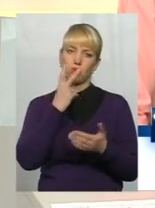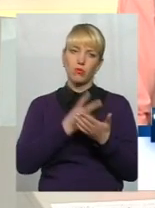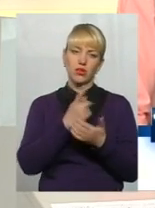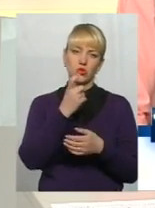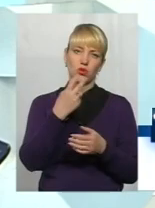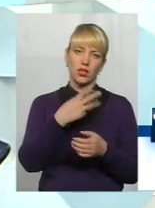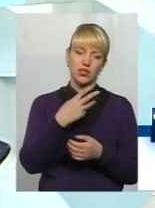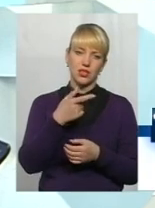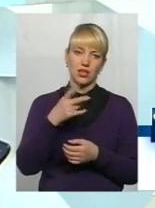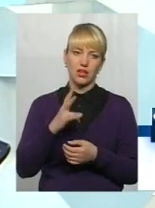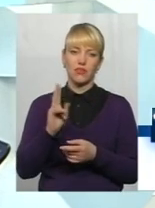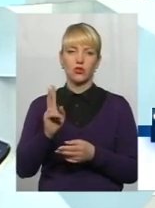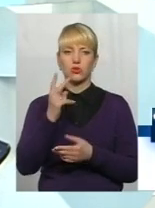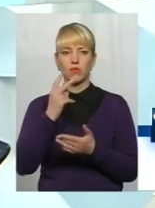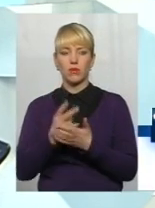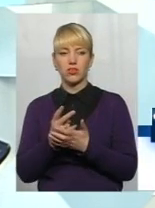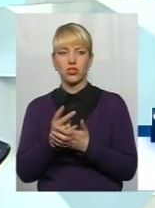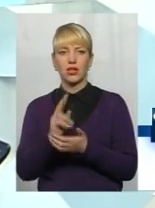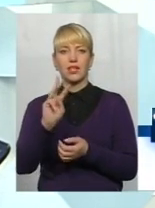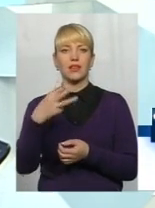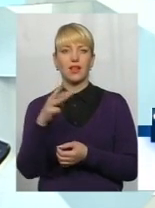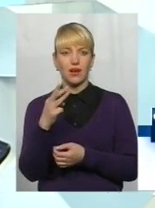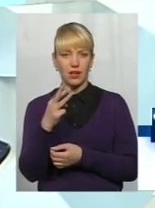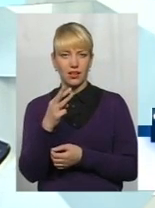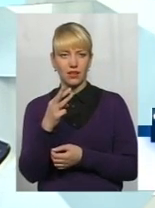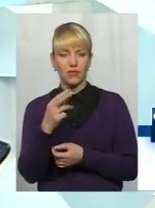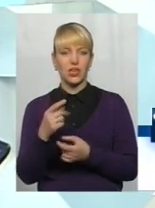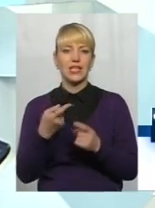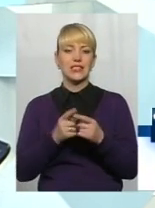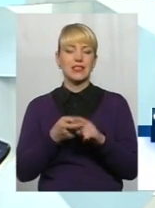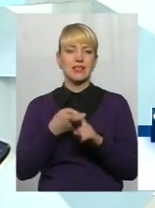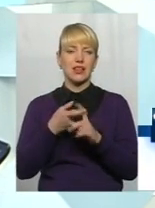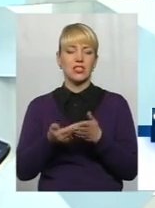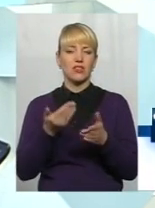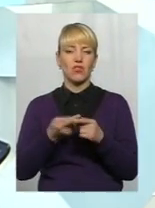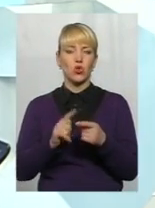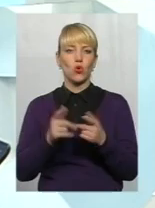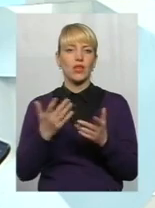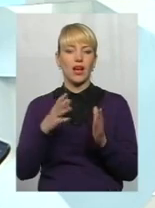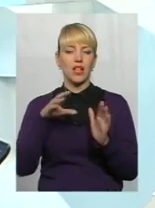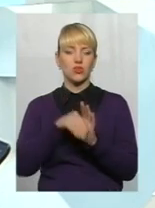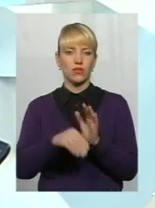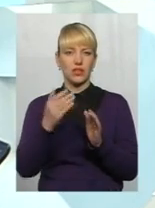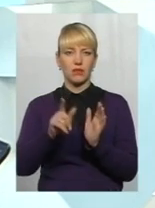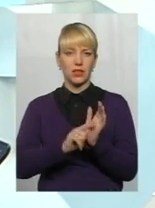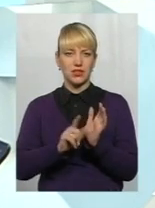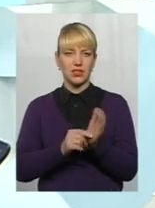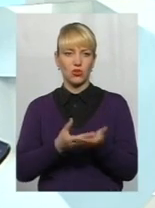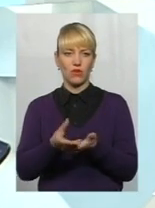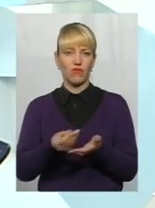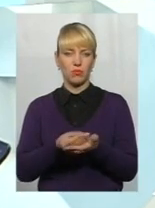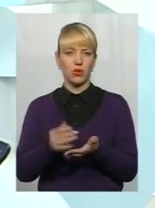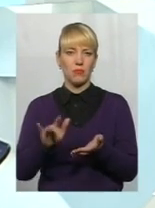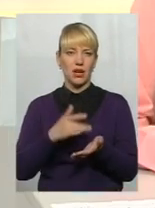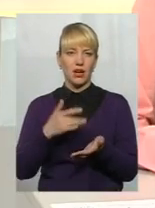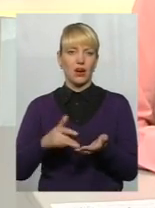гривень, інші побачать тільки 3 гривні, в залежності від того, яка складова їх пенсійної виплати перераховується.